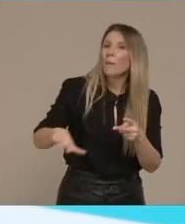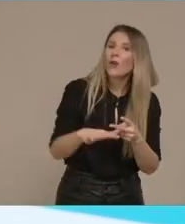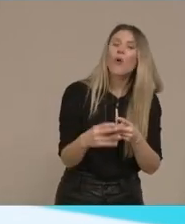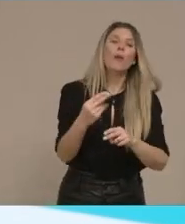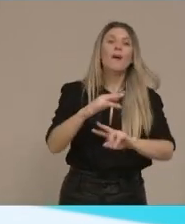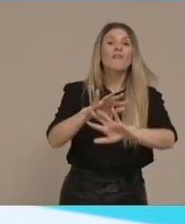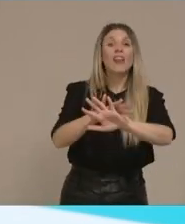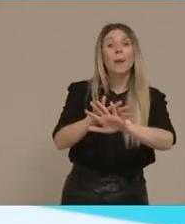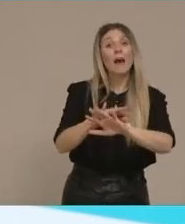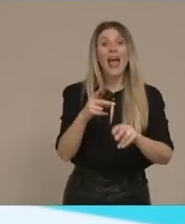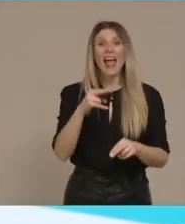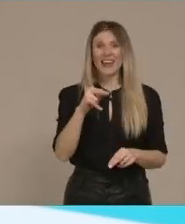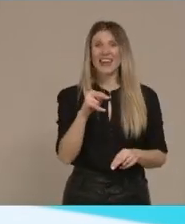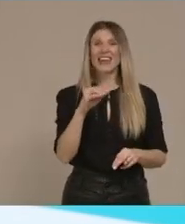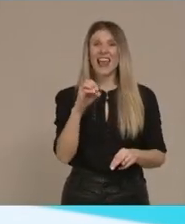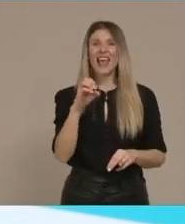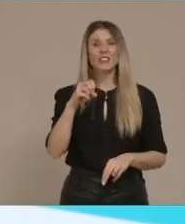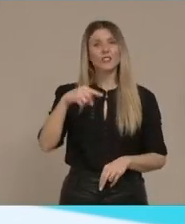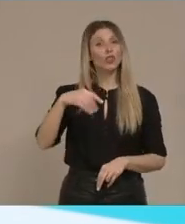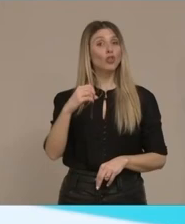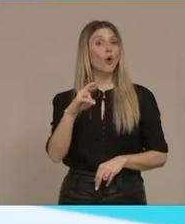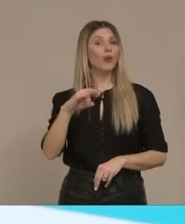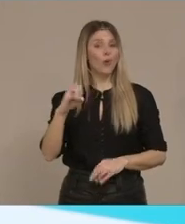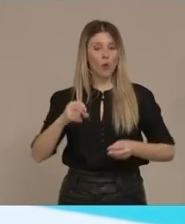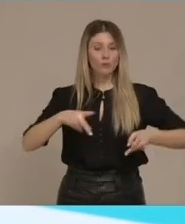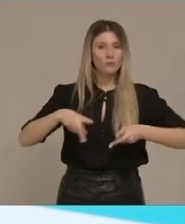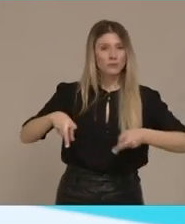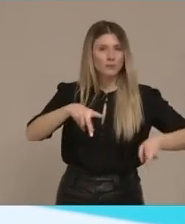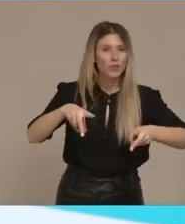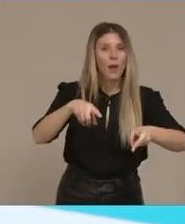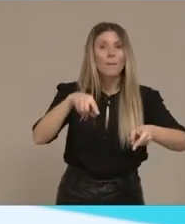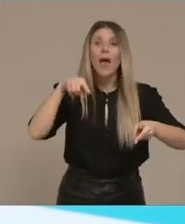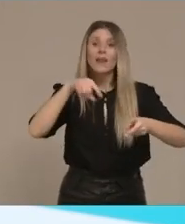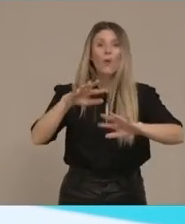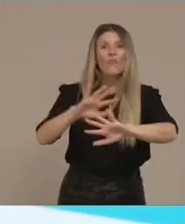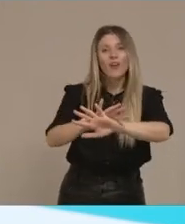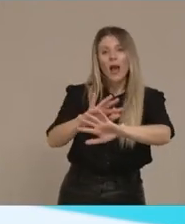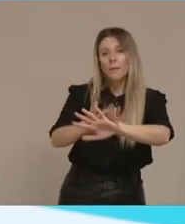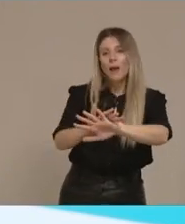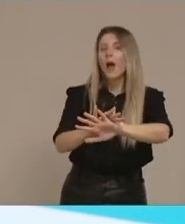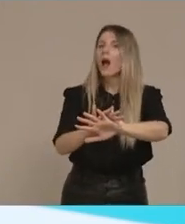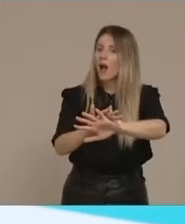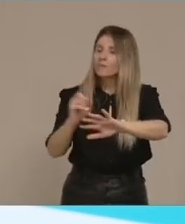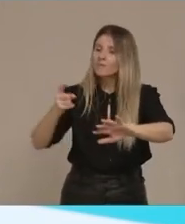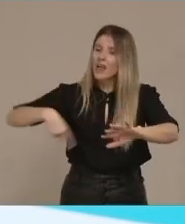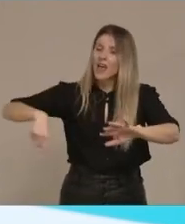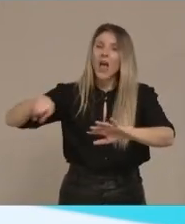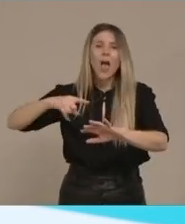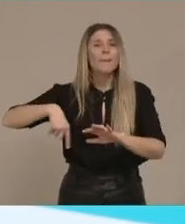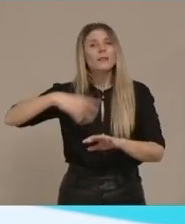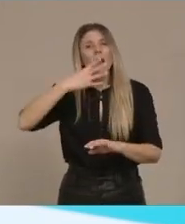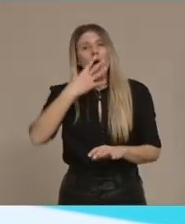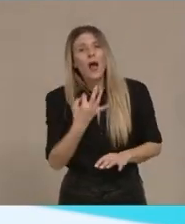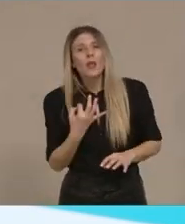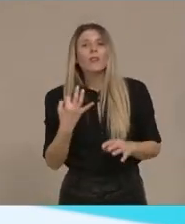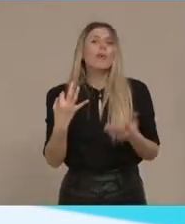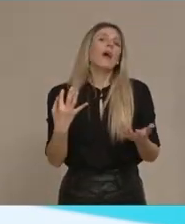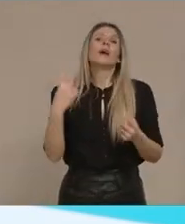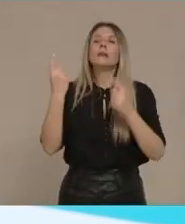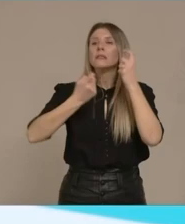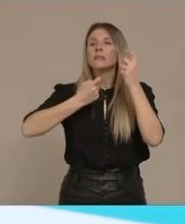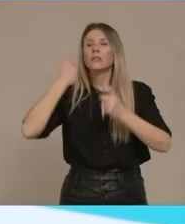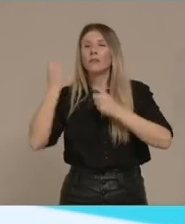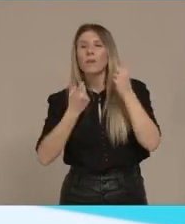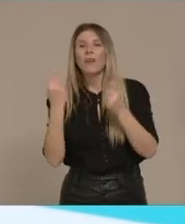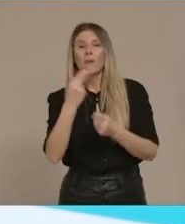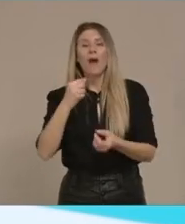Με στόριο Μας παίδεψε πάρα πολύ Μέχρι που να βρούμε την νομική λύση Να πάμε στον ουσιαστικά Να δώσουμε τη δυνατότητα Στον τρίτο μοιοδότη του παλιού